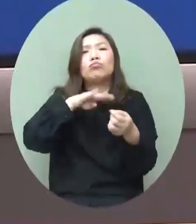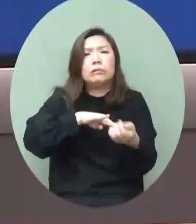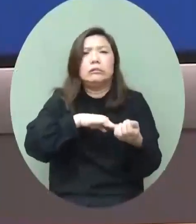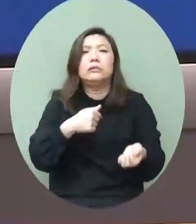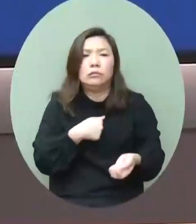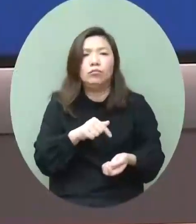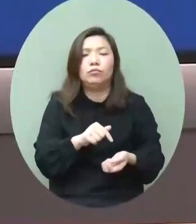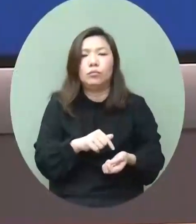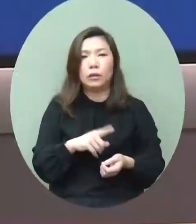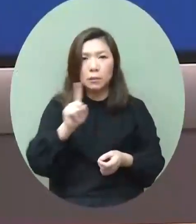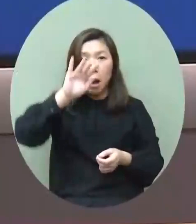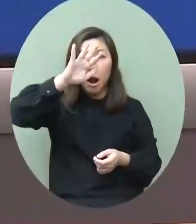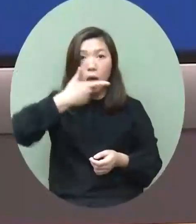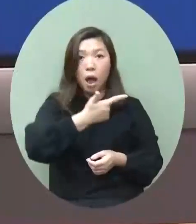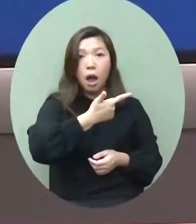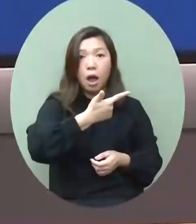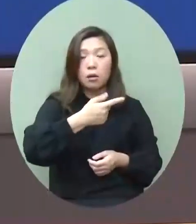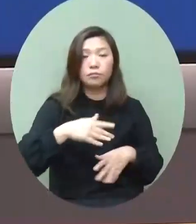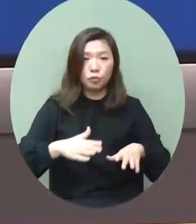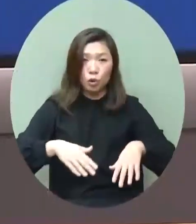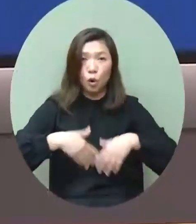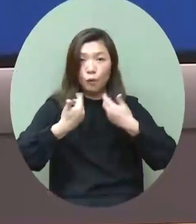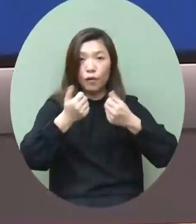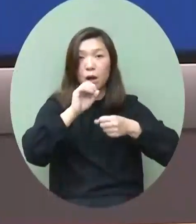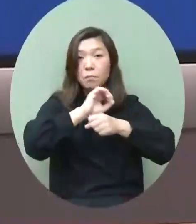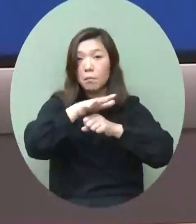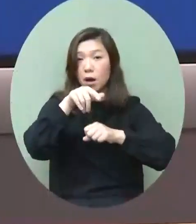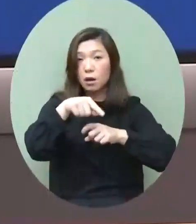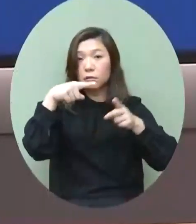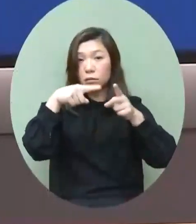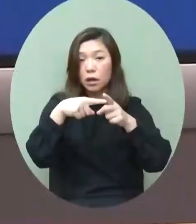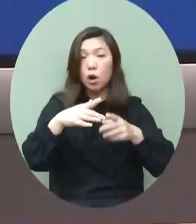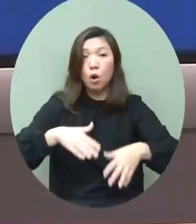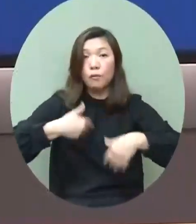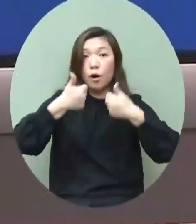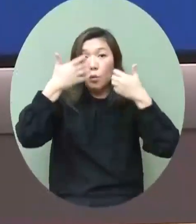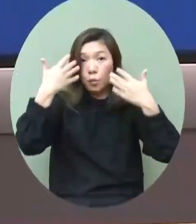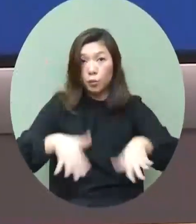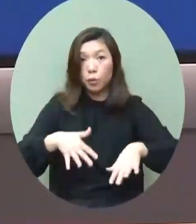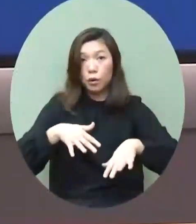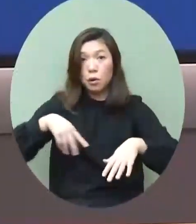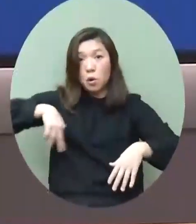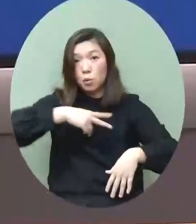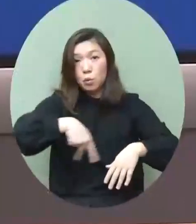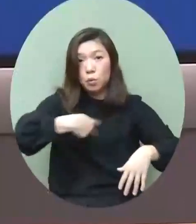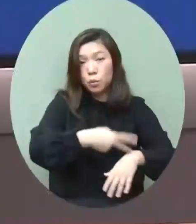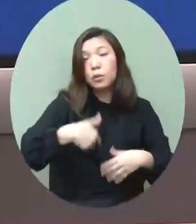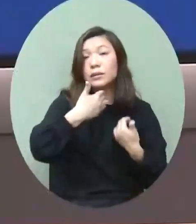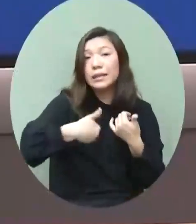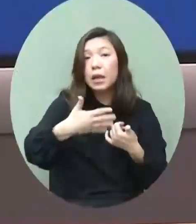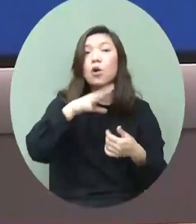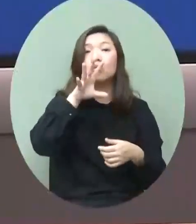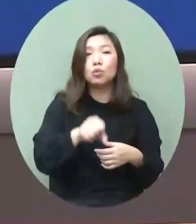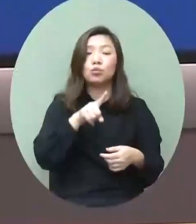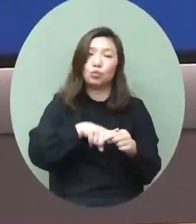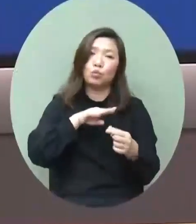所以怎樣為我們的新冠病者在治癒了之後的復原都是可以多用中